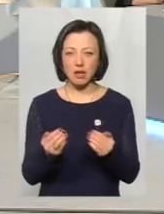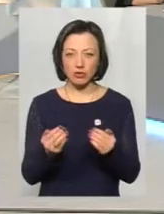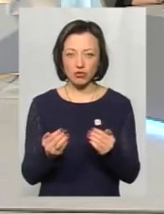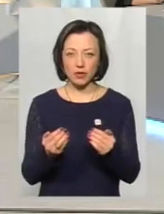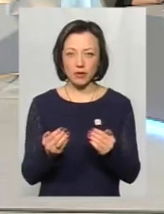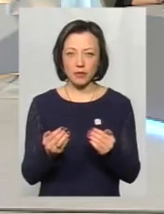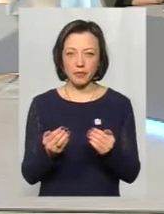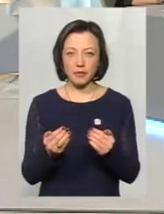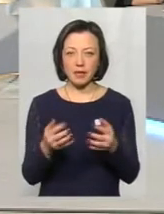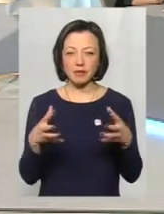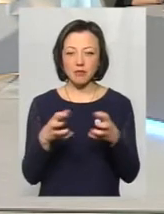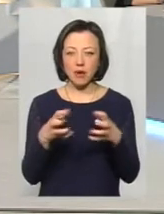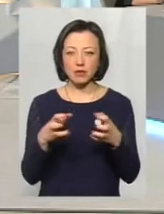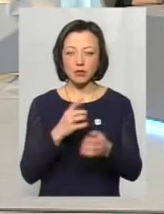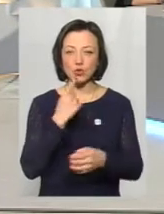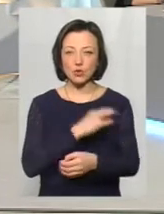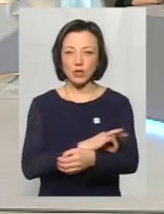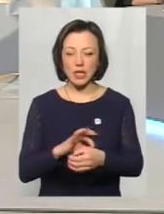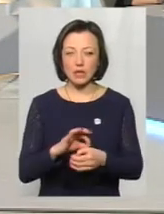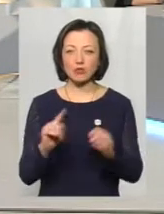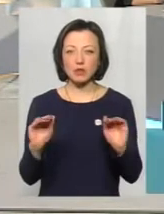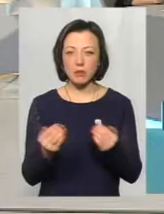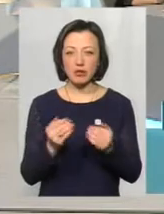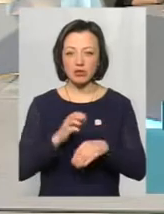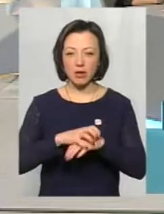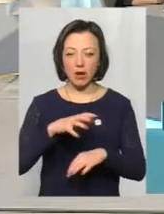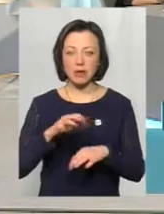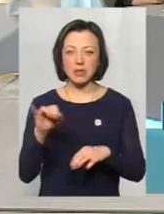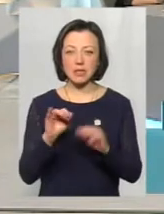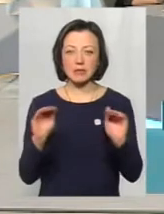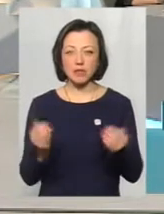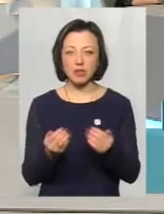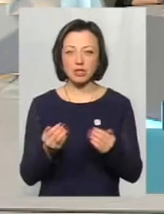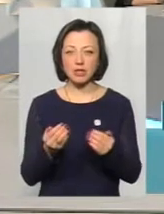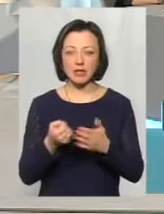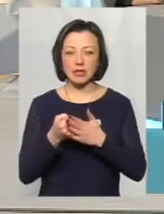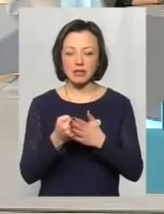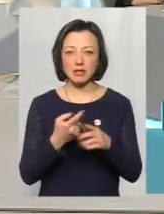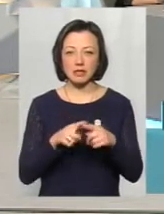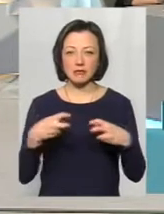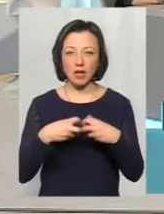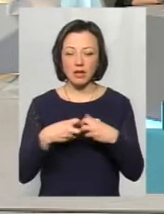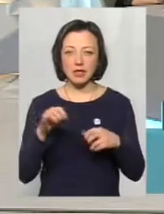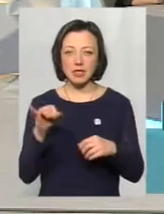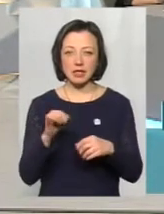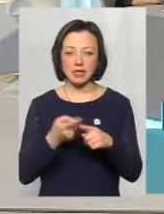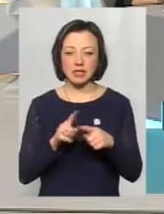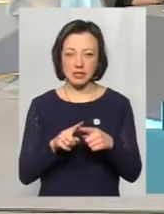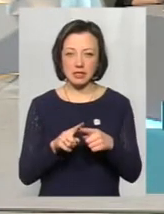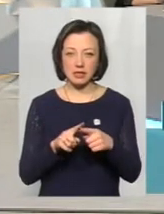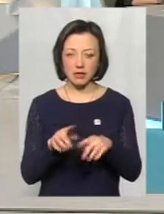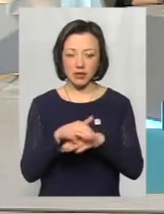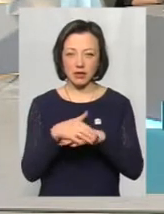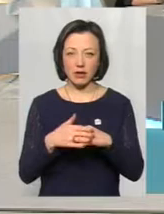спазм судин, для того, щоб зменшити набрик і зменшити тиск на ці м'язи і на ці тканини.